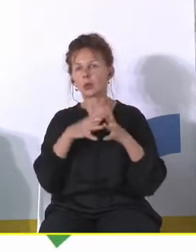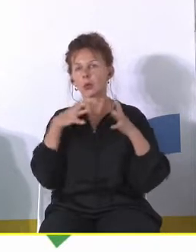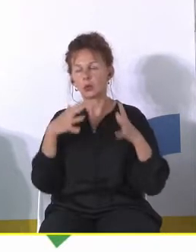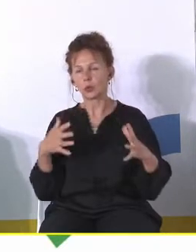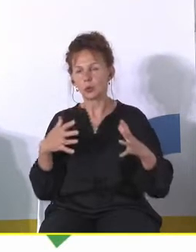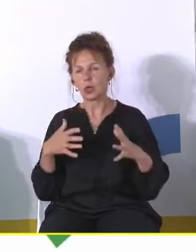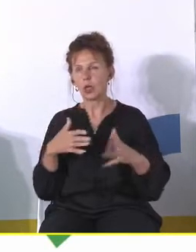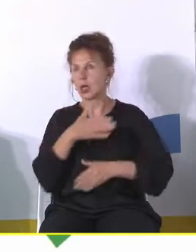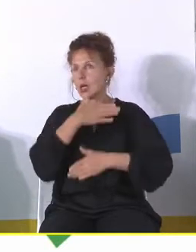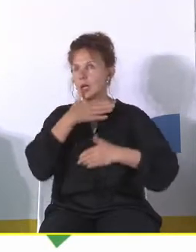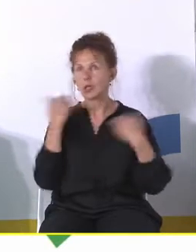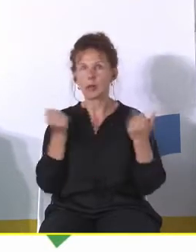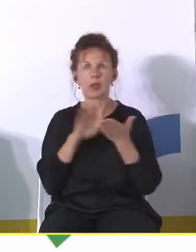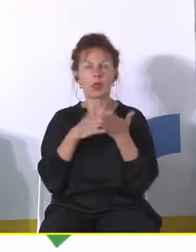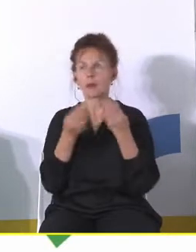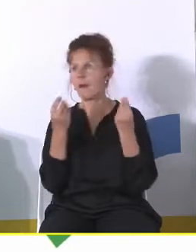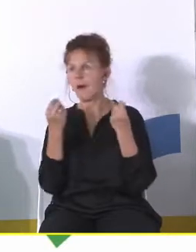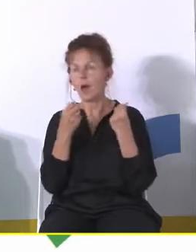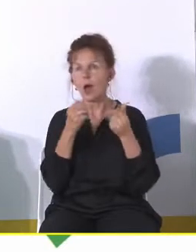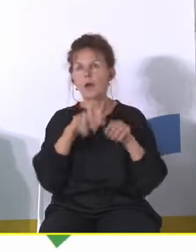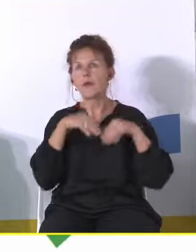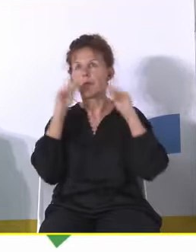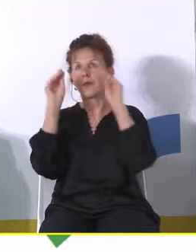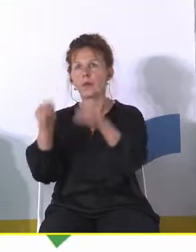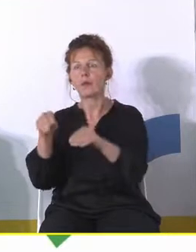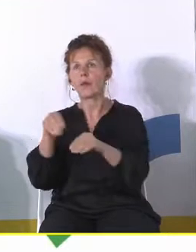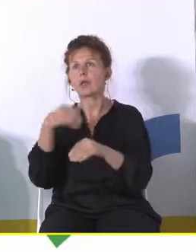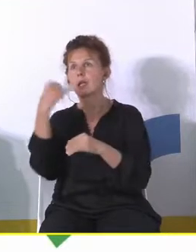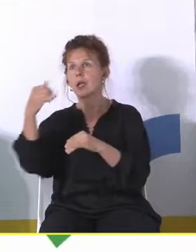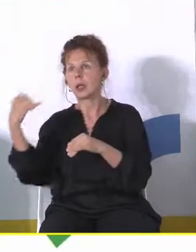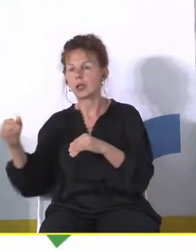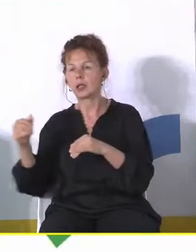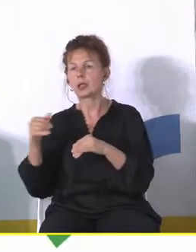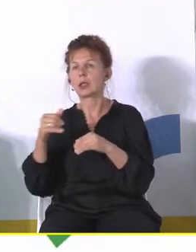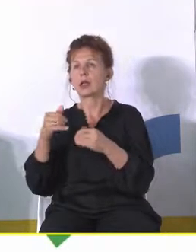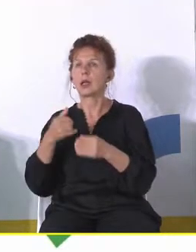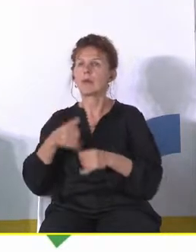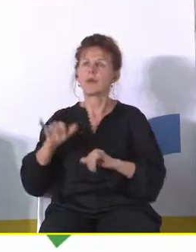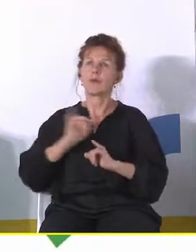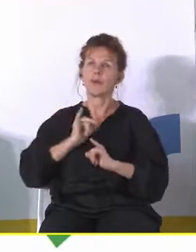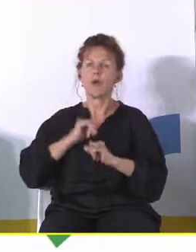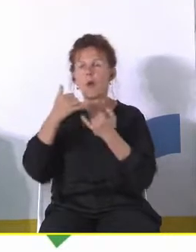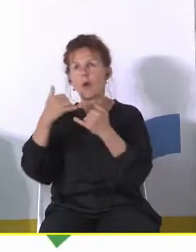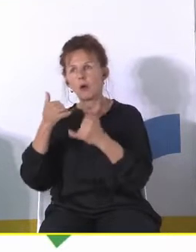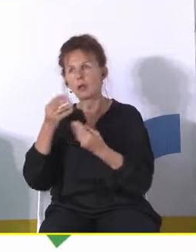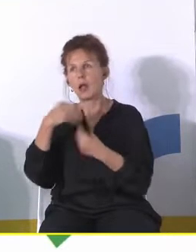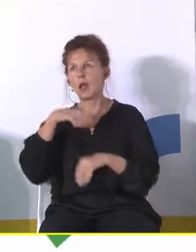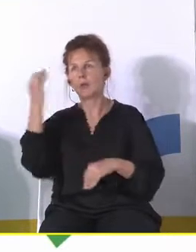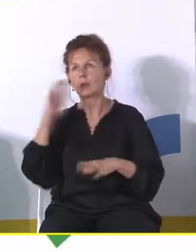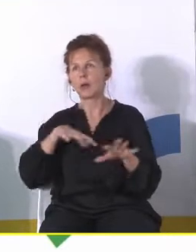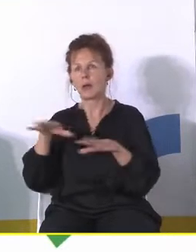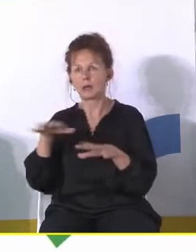że nie mają środków materialnych na to, żeby wyprowadzić się w bardziej lifestyle'owo o odpowiadające im miejsce.